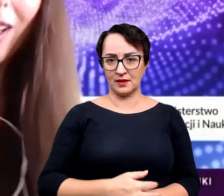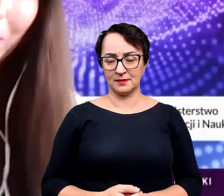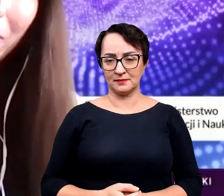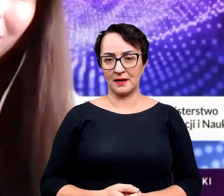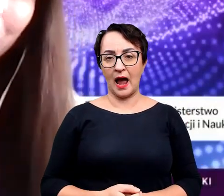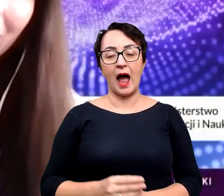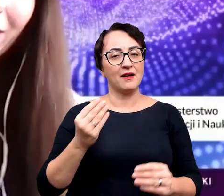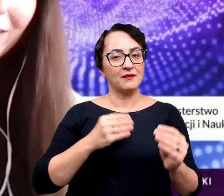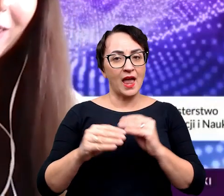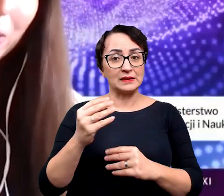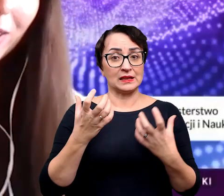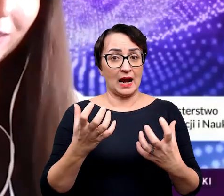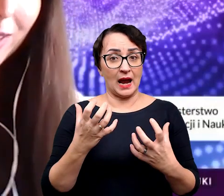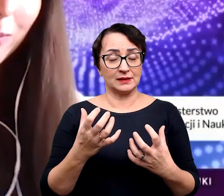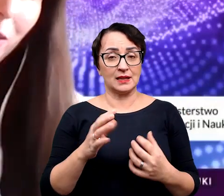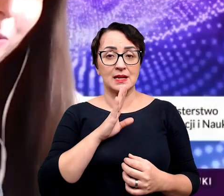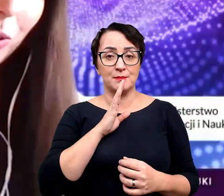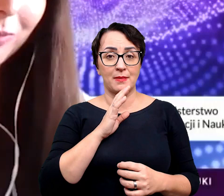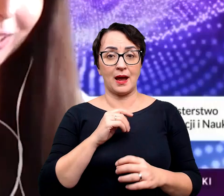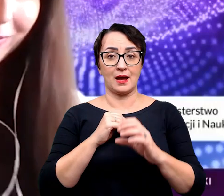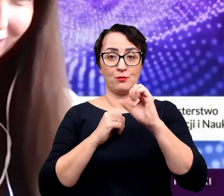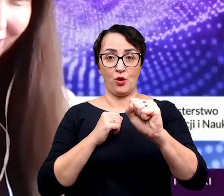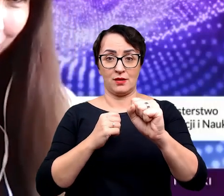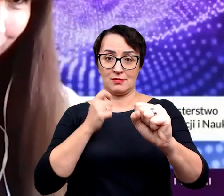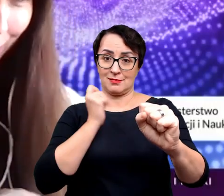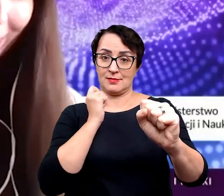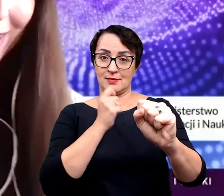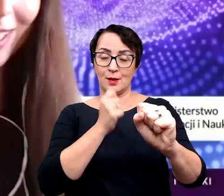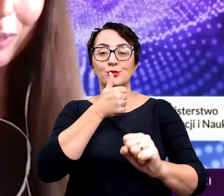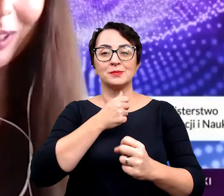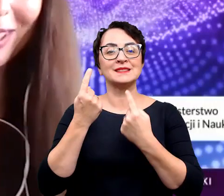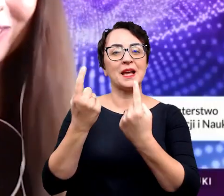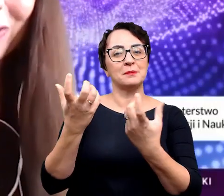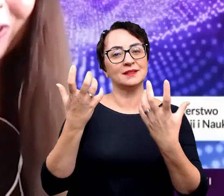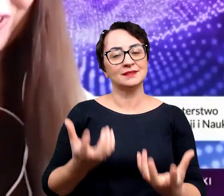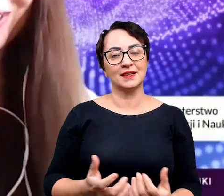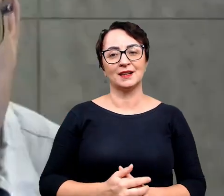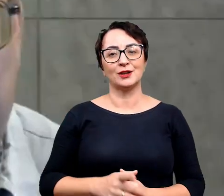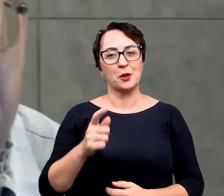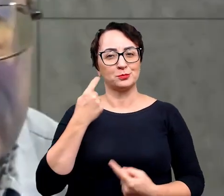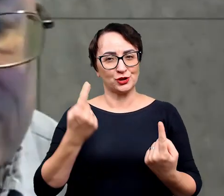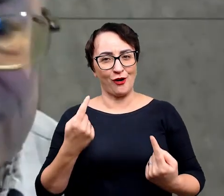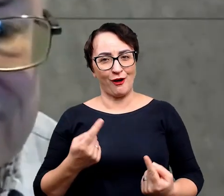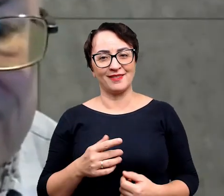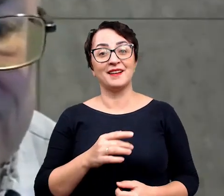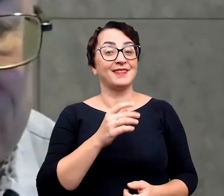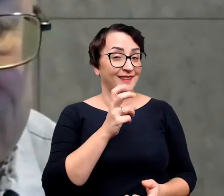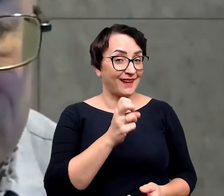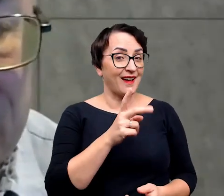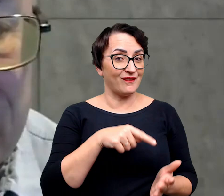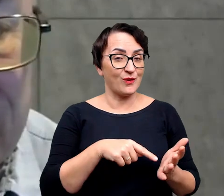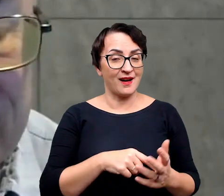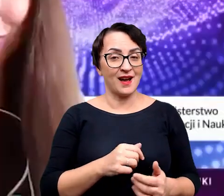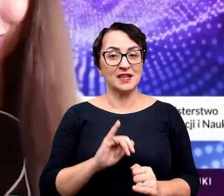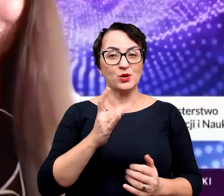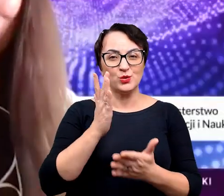chociaż najbardziej chyba najchętniej, by jednak z tym młotkiem i dłutem gdzieś tam popróbowali sami coś znaleźć. Jakaś przygoda jest. Tak, tak,